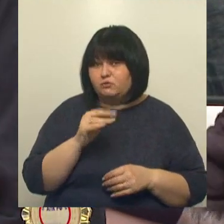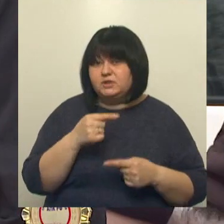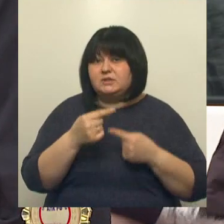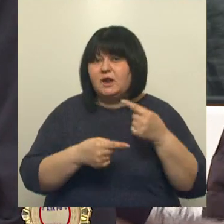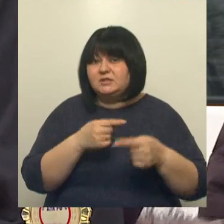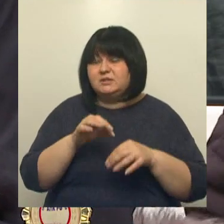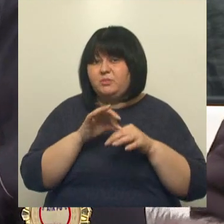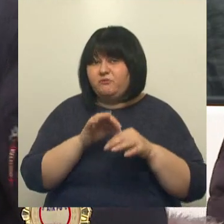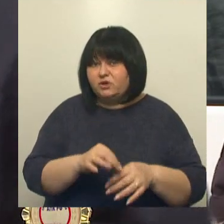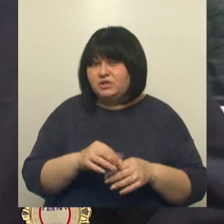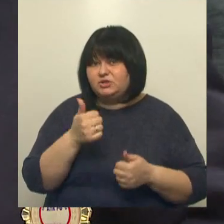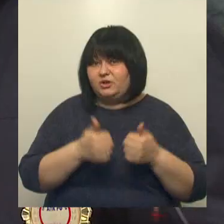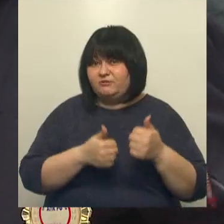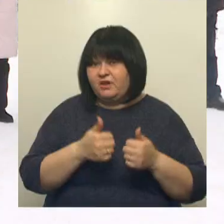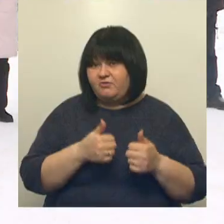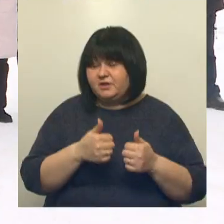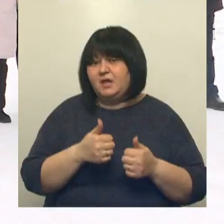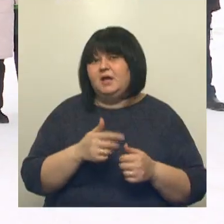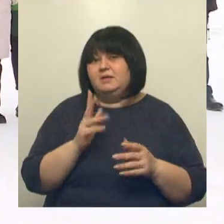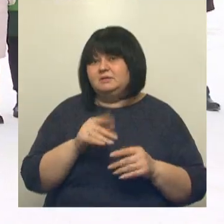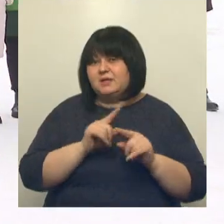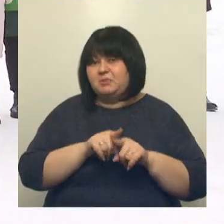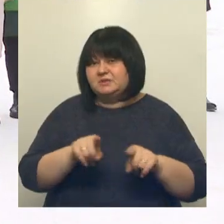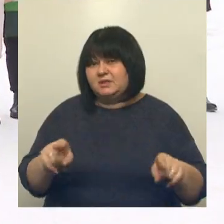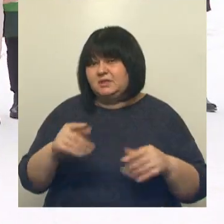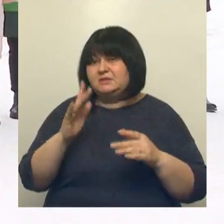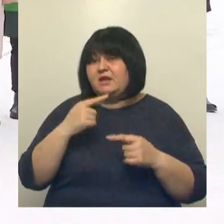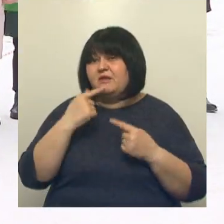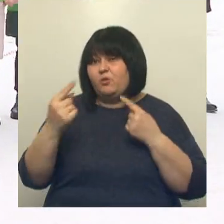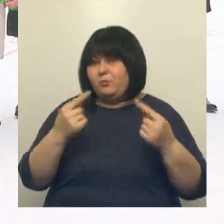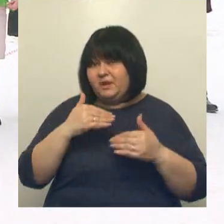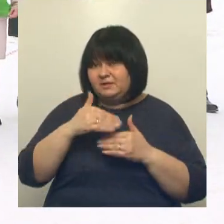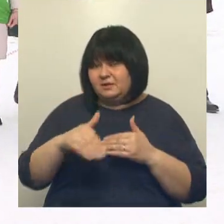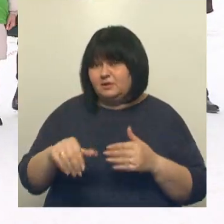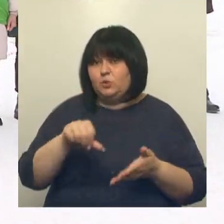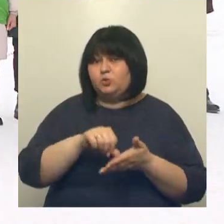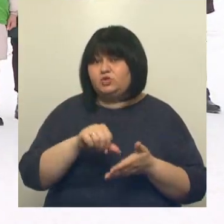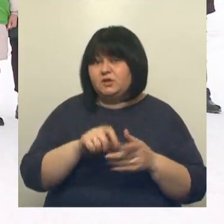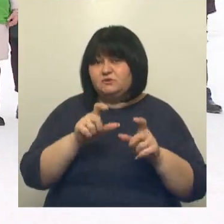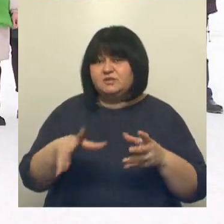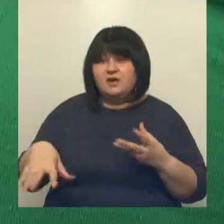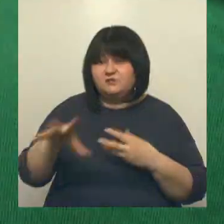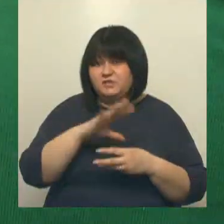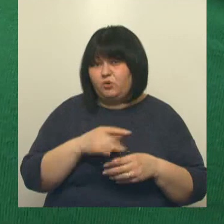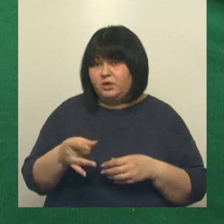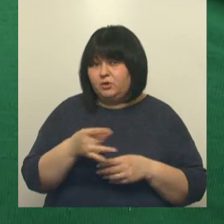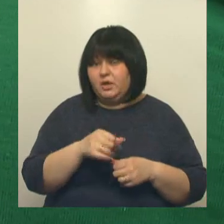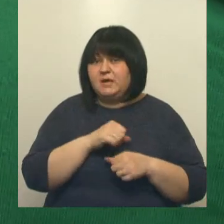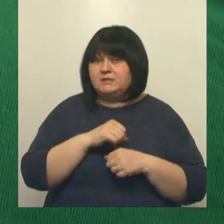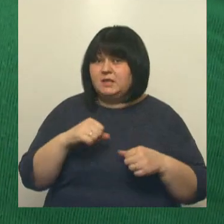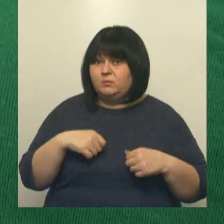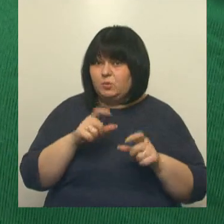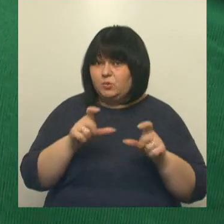состязания, зародившиеся в стенах санатория, распространилась далеко за его пределы. Теперь участвуют люди со всего региона. Но для самих